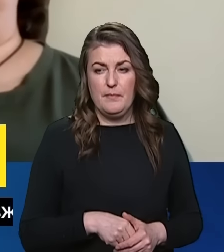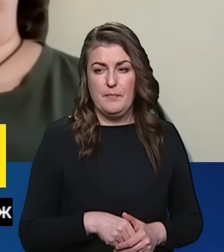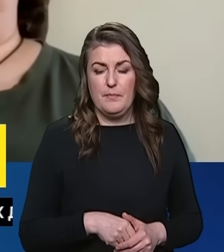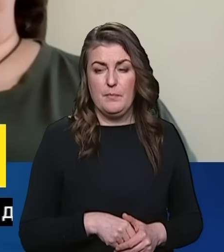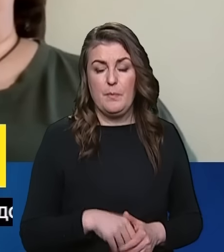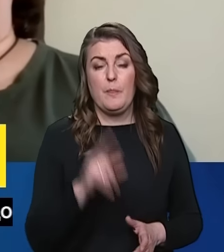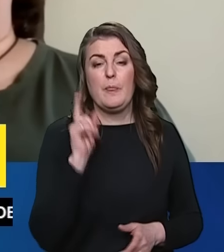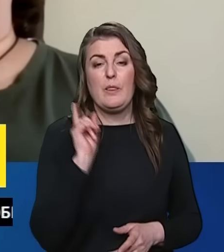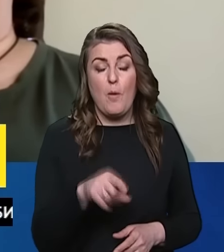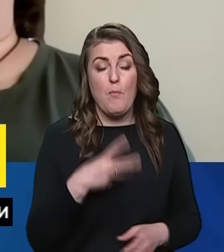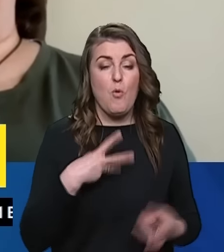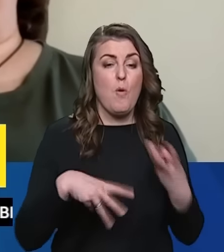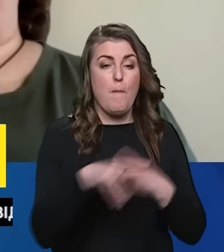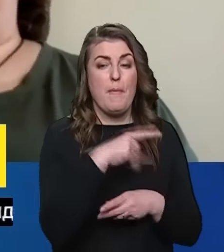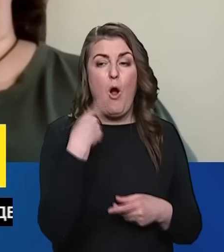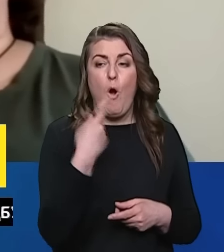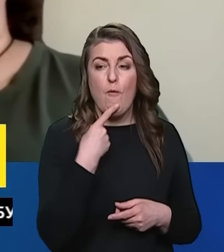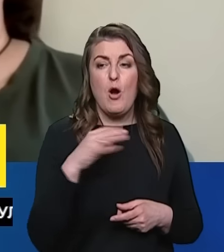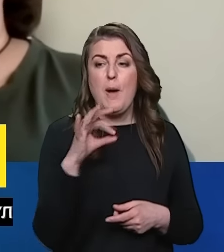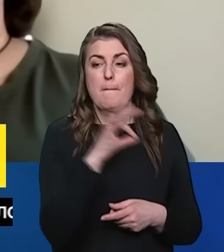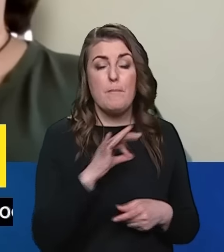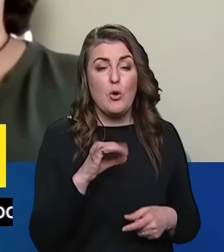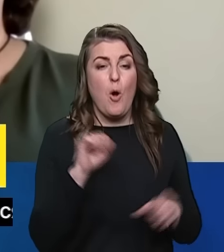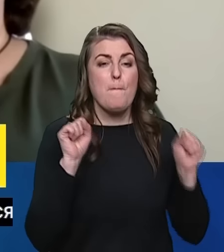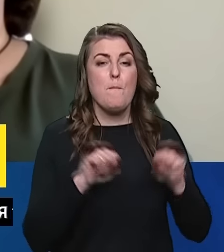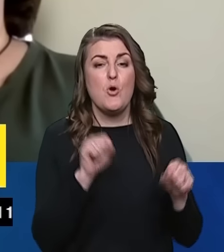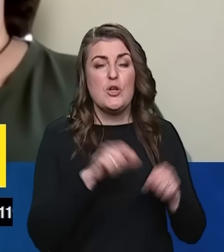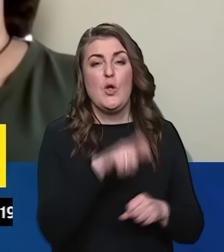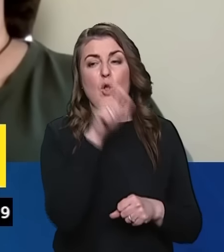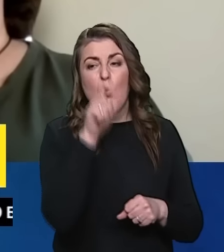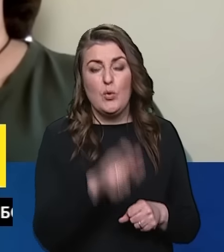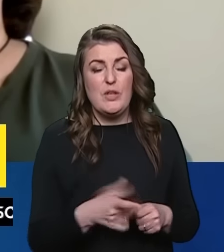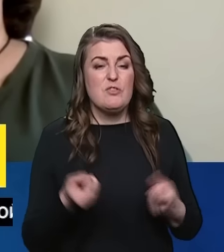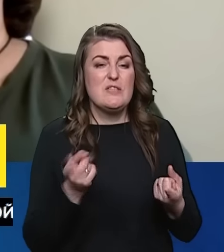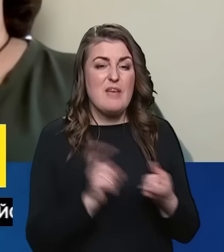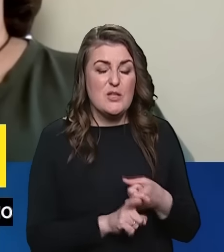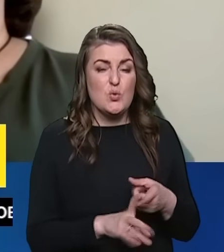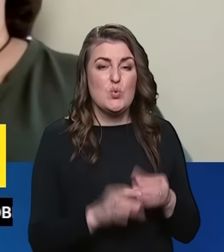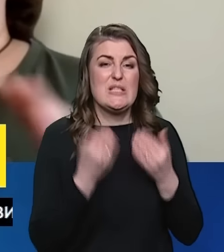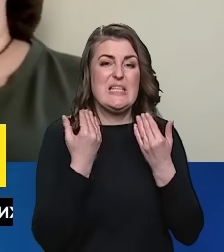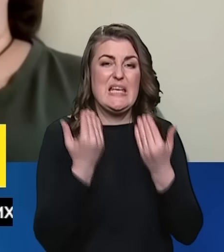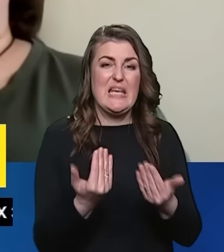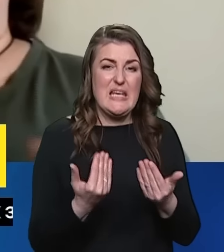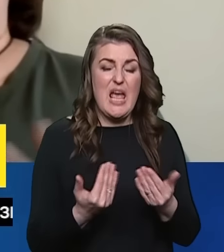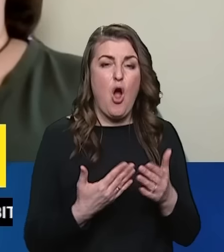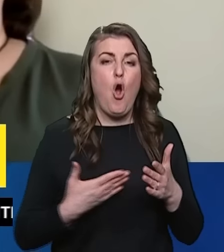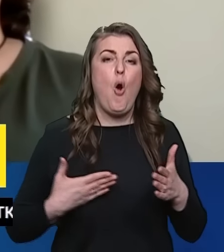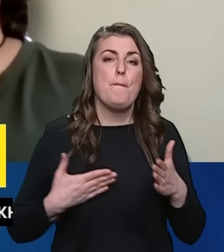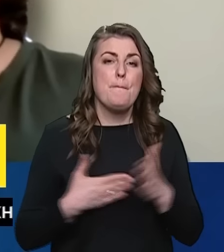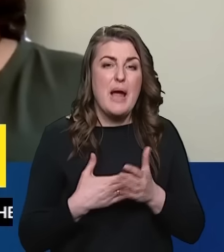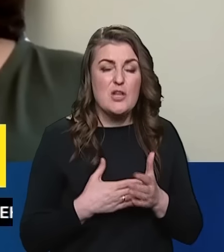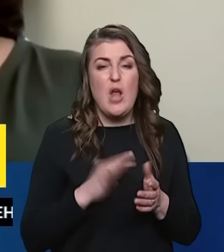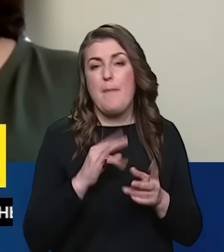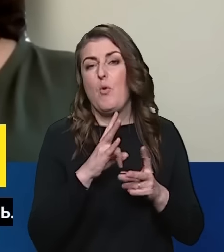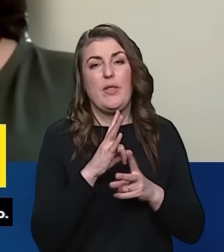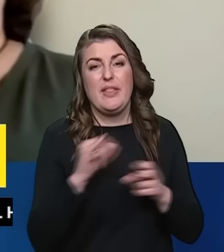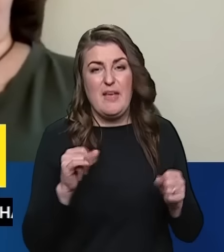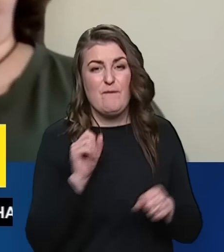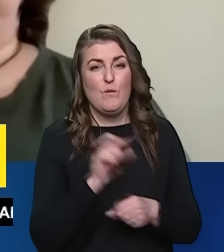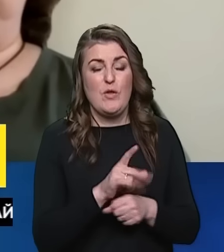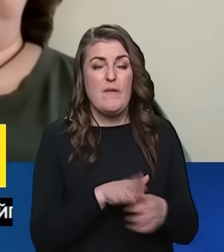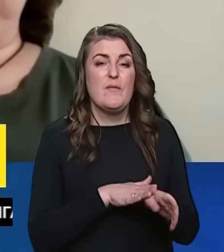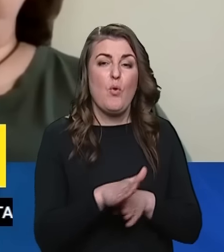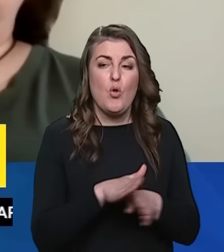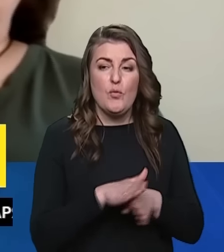Тому ми говоримо про можливість людини в зв'язку з її обмеженими або ні функціями